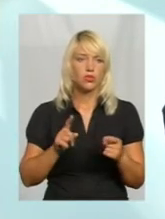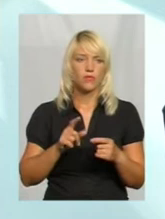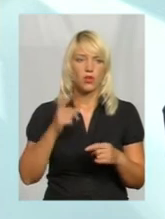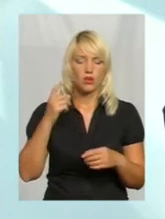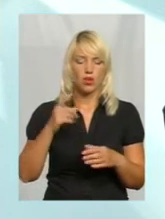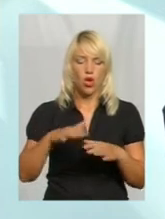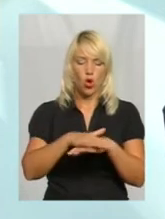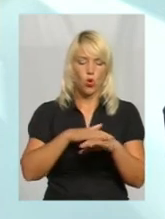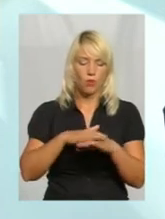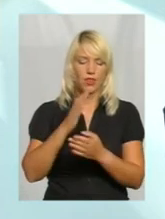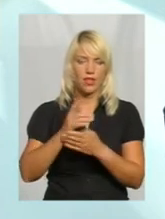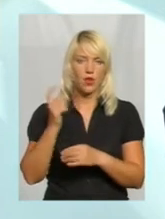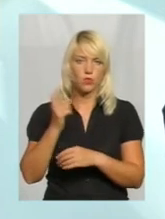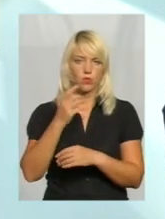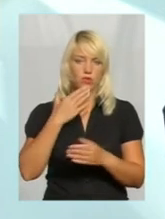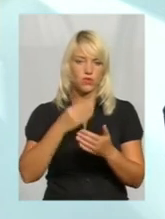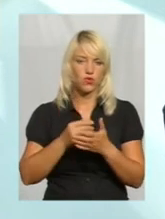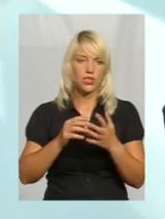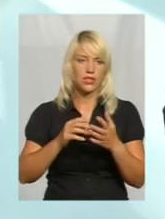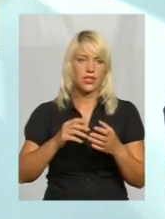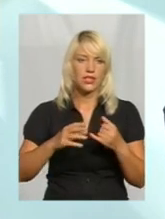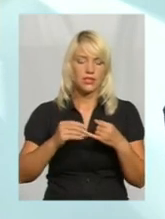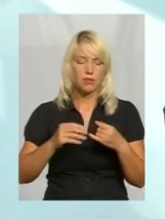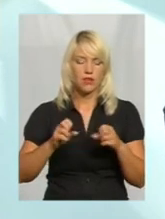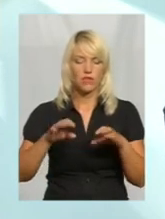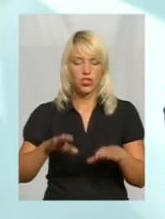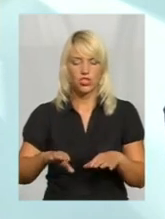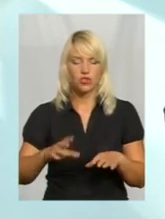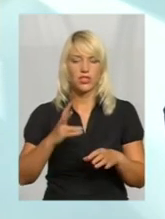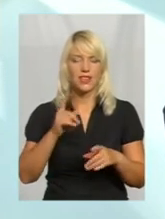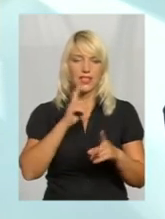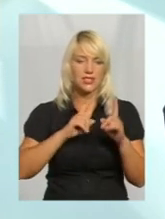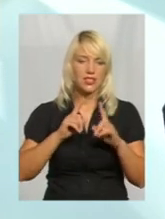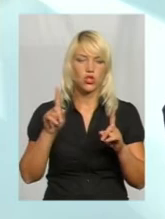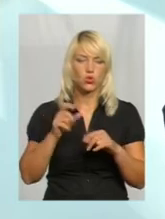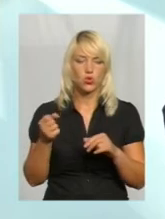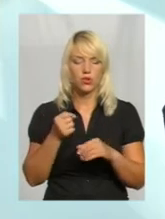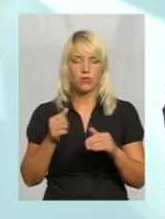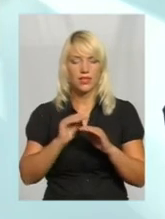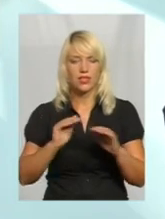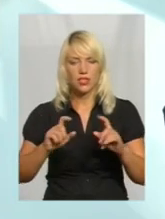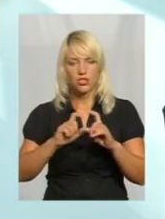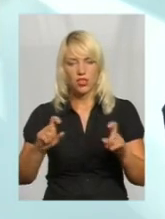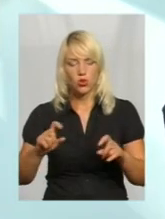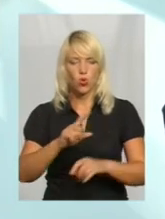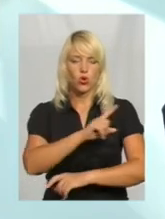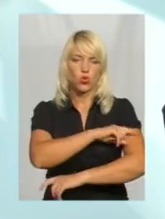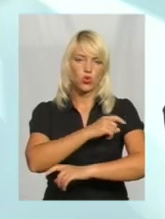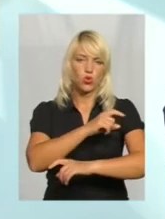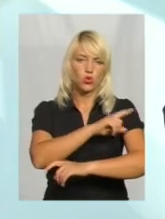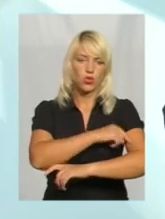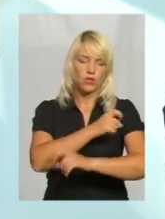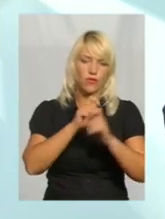своїй землі, і вирішувати на сесії, що утримувати. Дитячий садок, школу, амбулаторію чи ФАП,